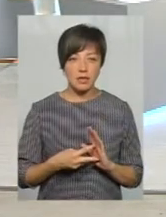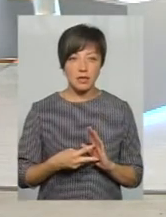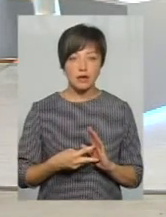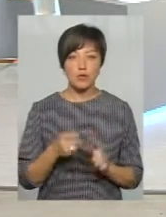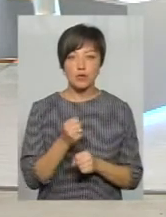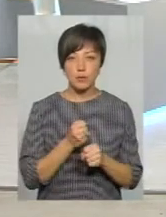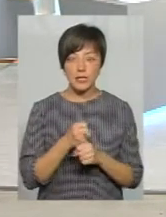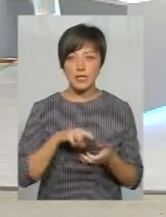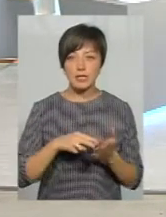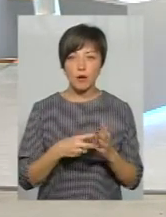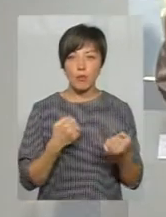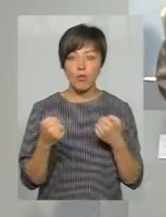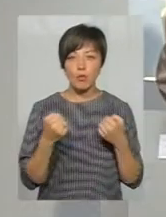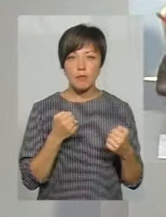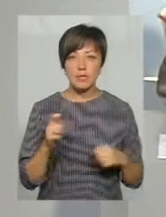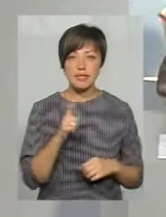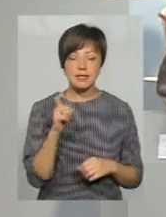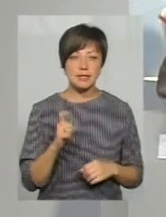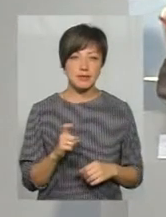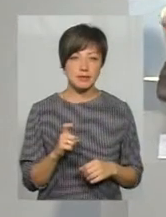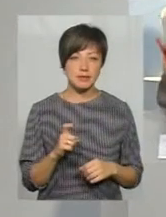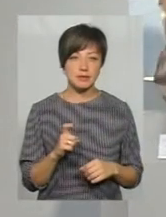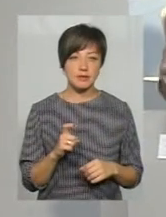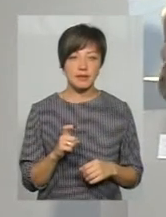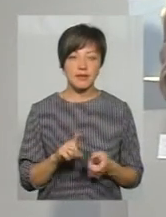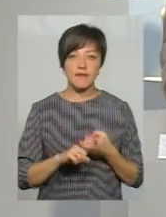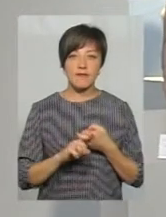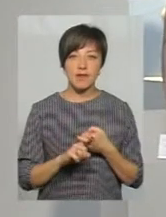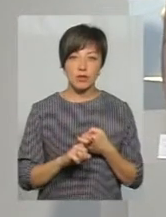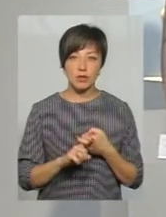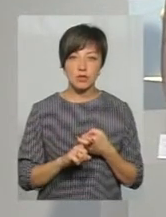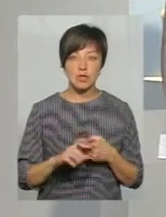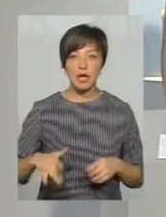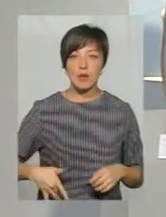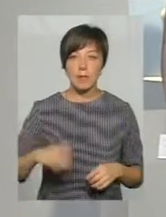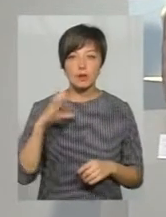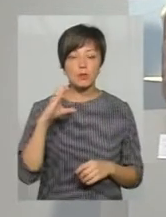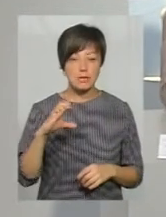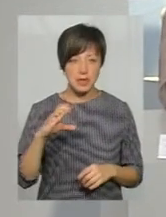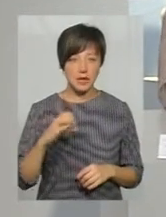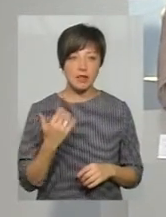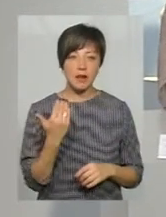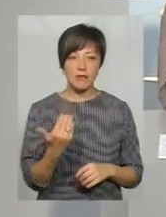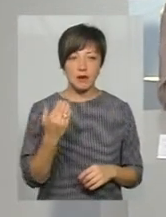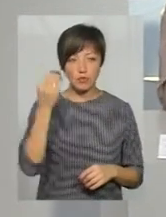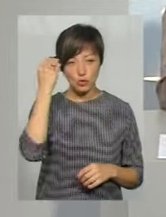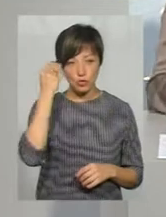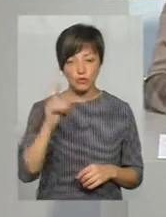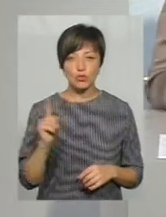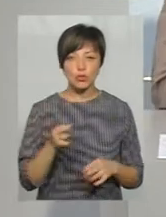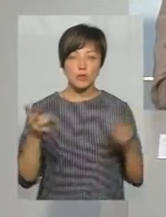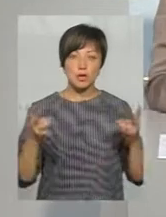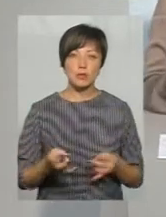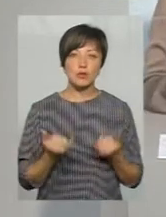розробити стратегію боротьби саме з вірусом гепатиту С. На вашу думку, що сьогодні